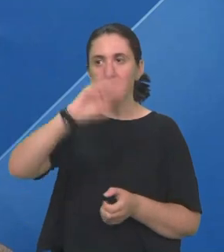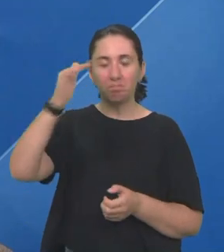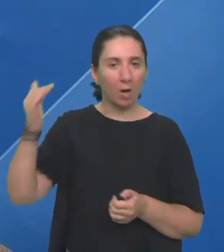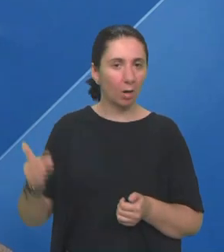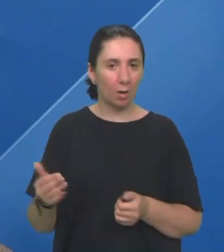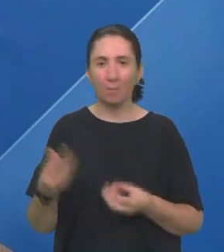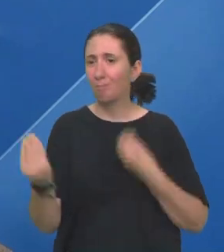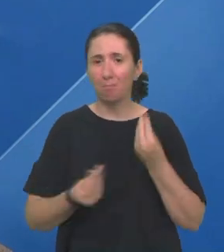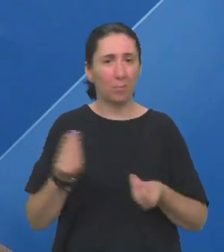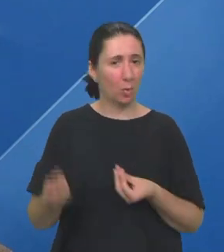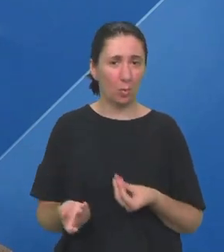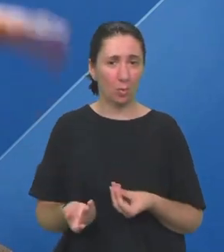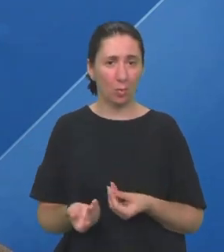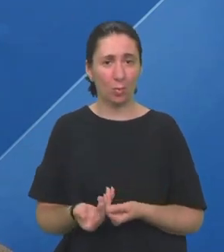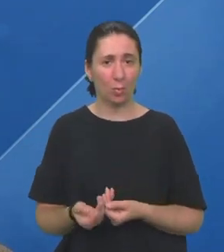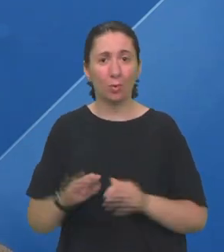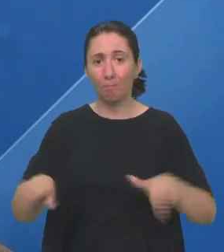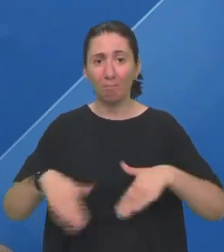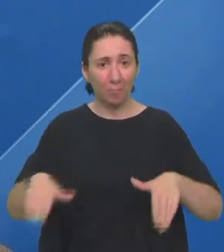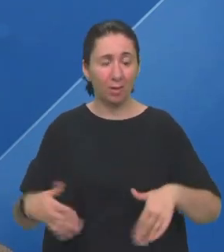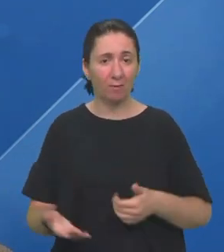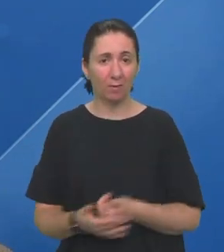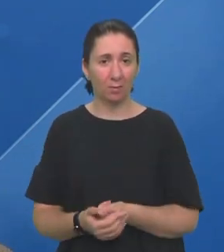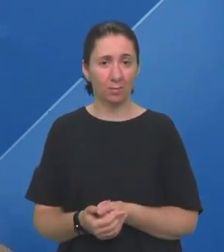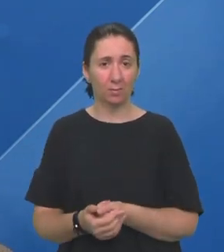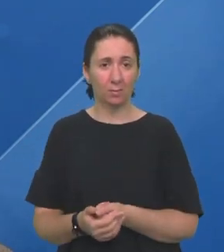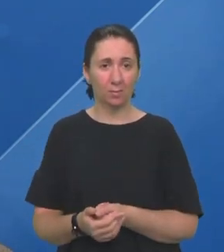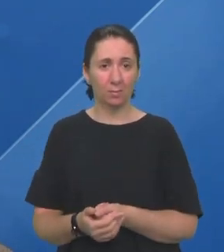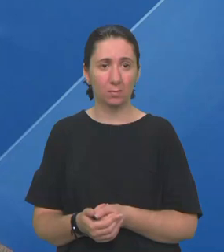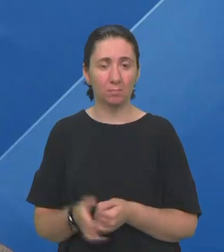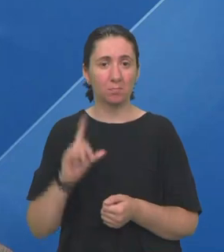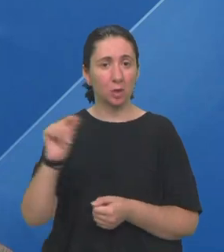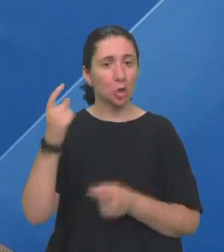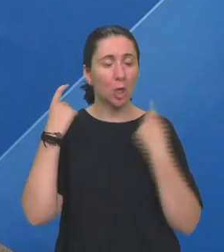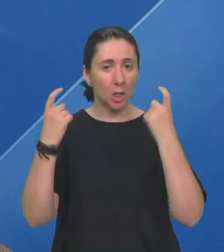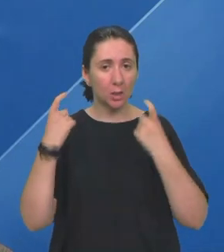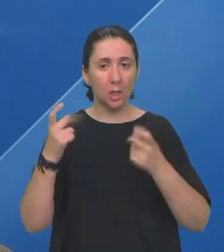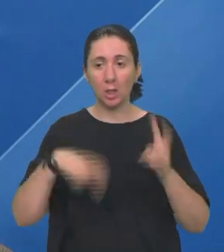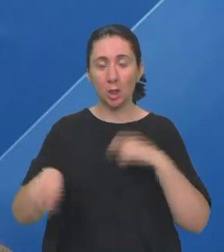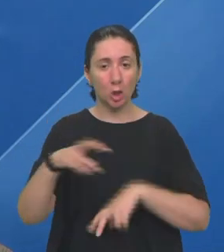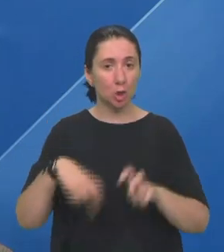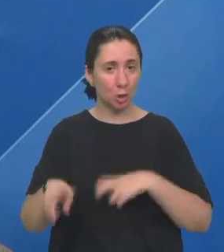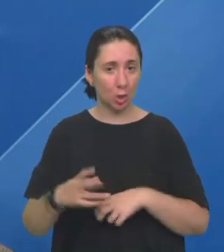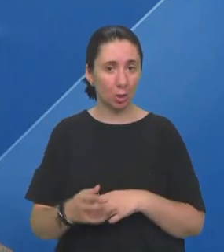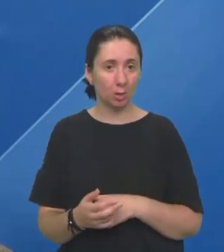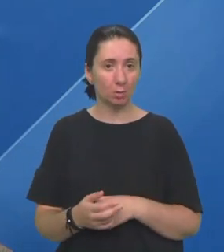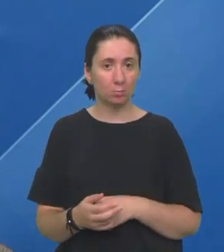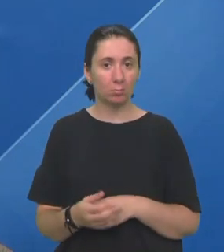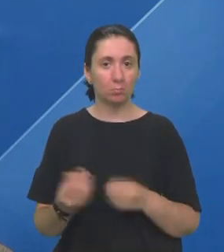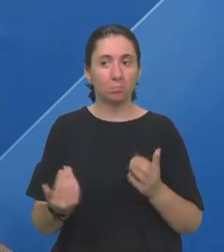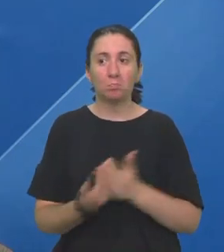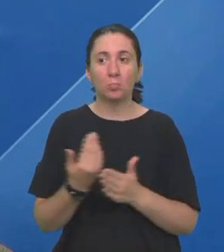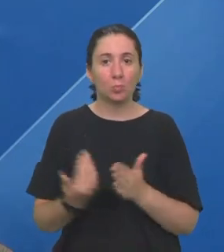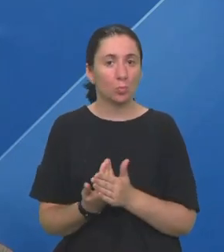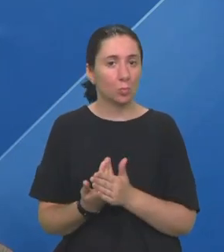Planinariti bilo kuda Plivati Ići na izlete Šetati Neke